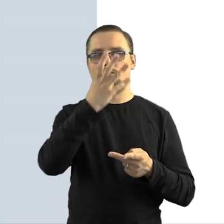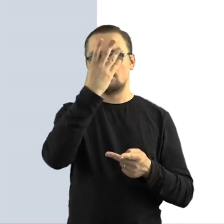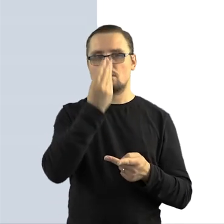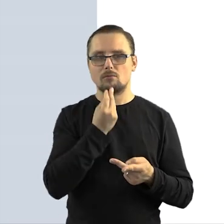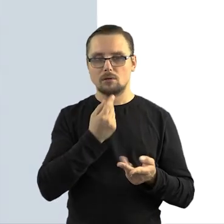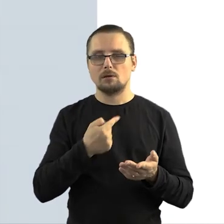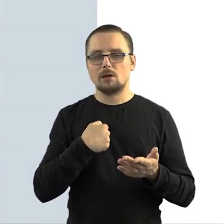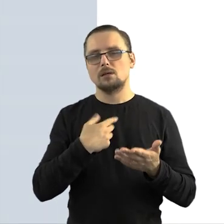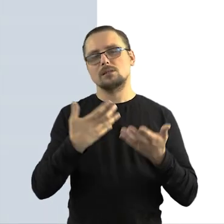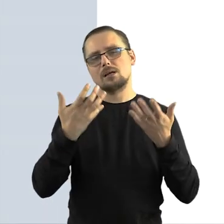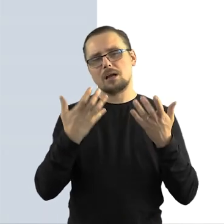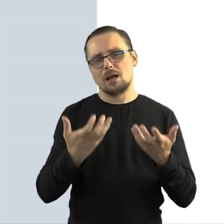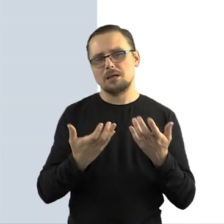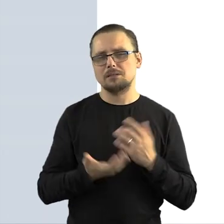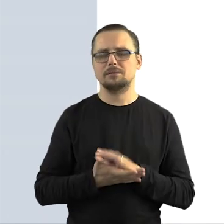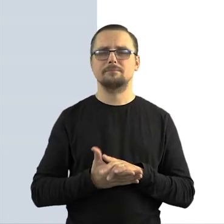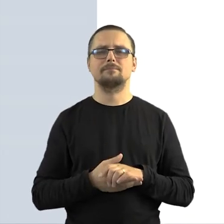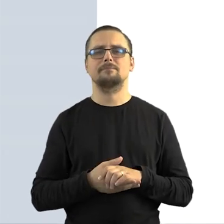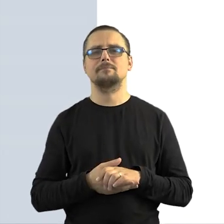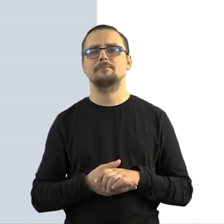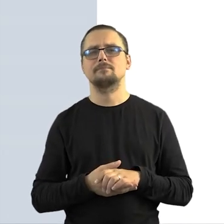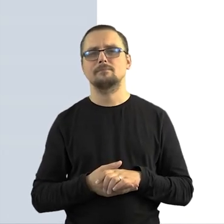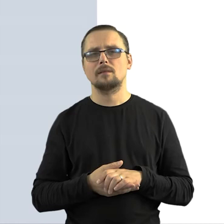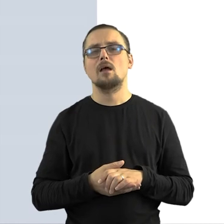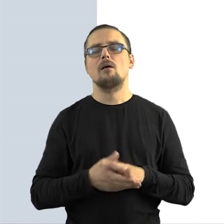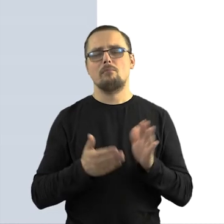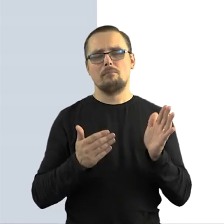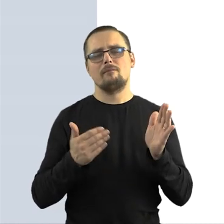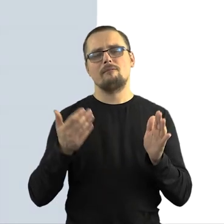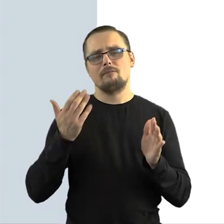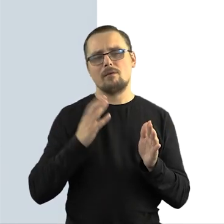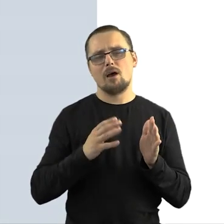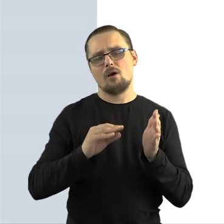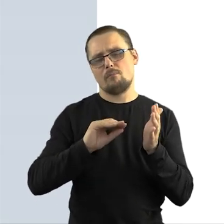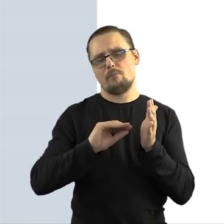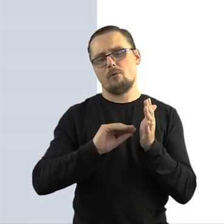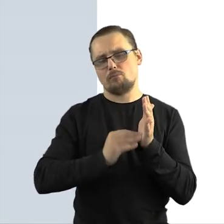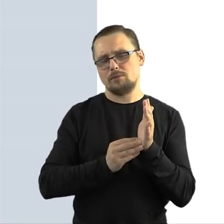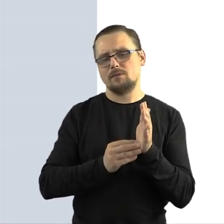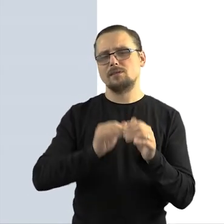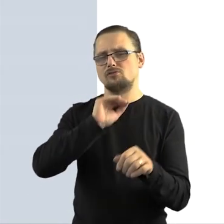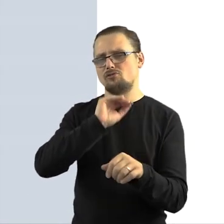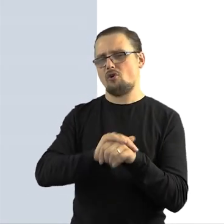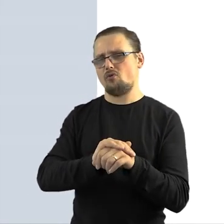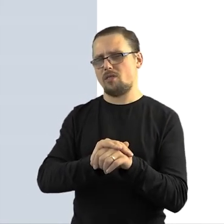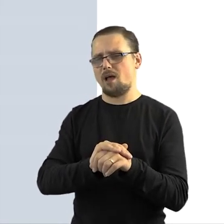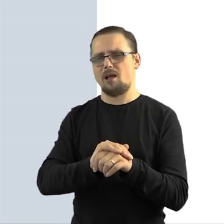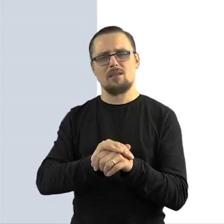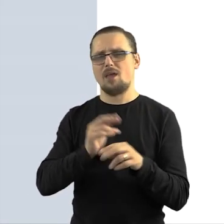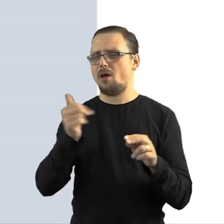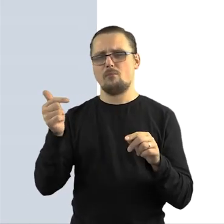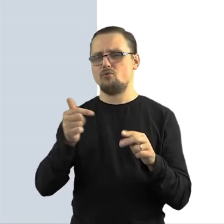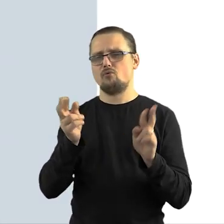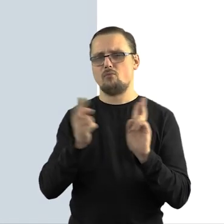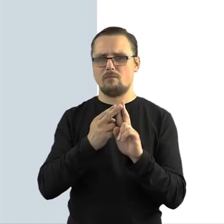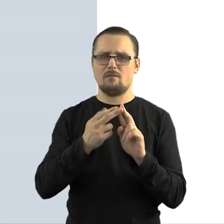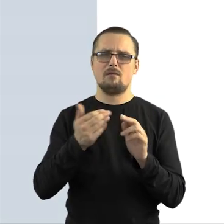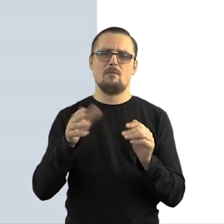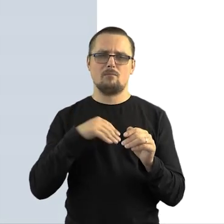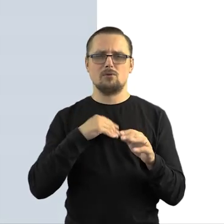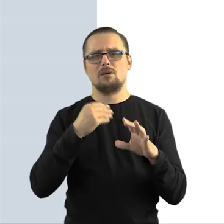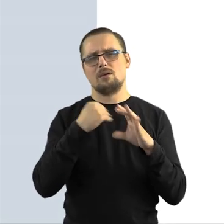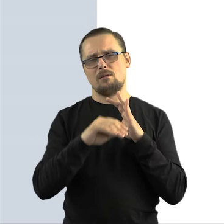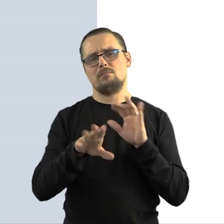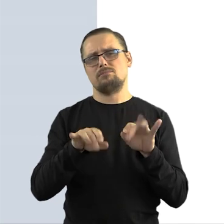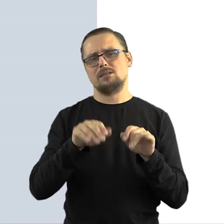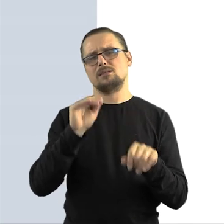prawa do wizerunku i rozpowszechniać czegoś wizerunku, no to ja zazwyczaj zachęcam tutaj do podpisywania, to nie musi być umowa,